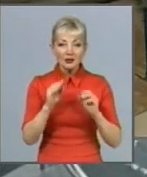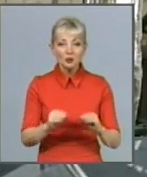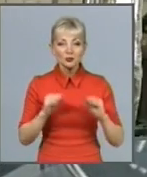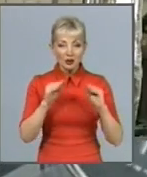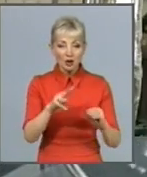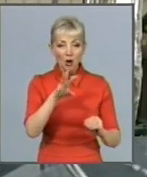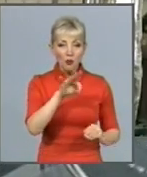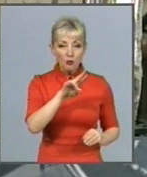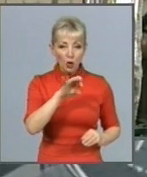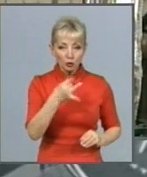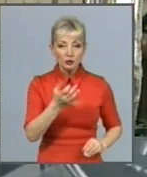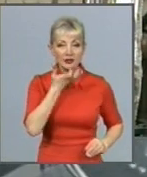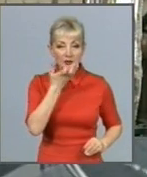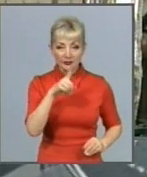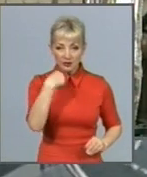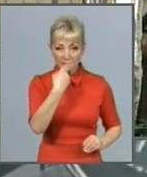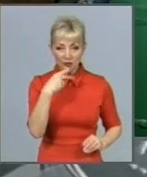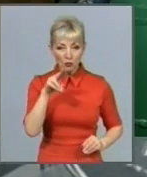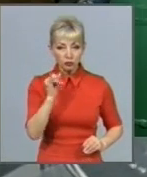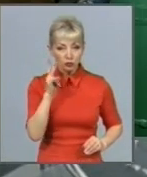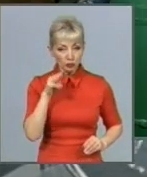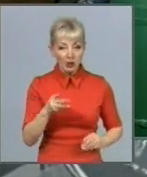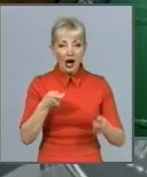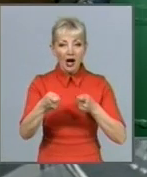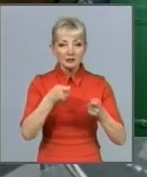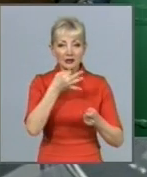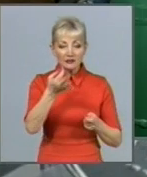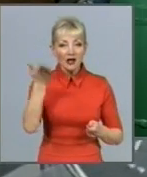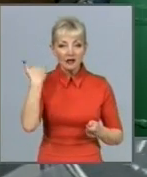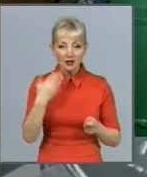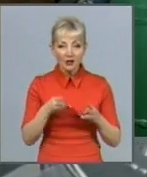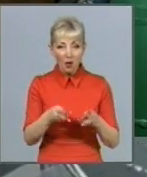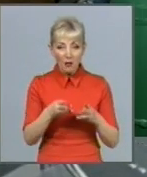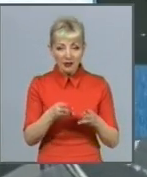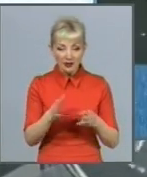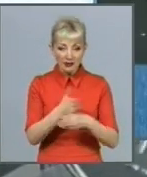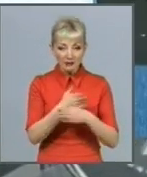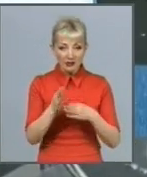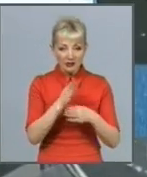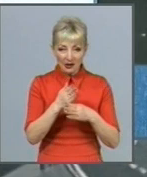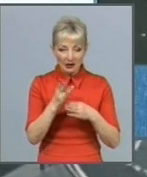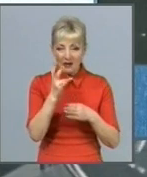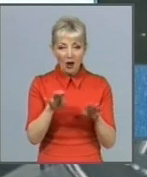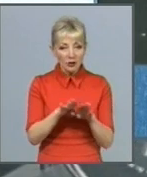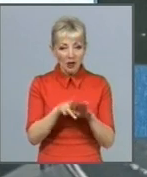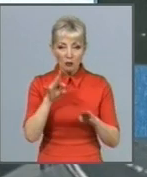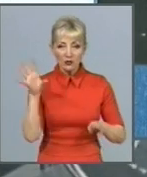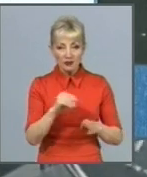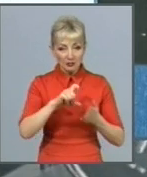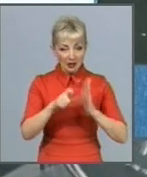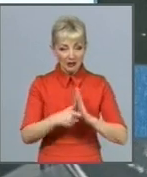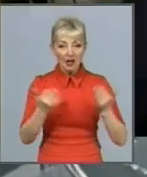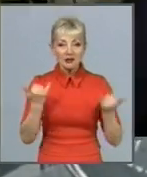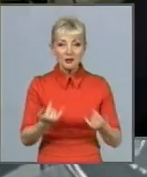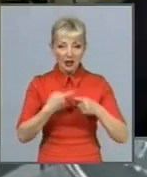індивідуальний пункт. В адміністрації кажуть, раніше опалення розподілялося нерівномірно по всім класам. Але тепер ця проблема зійшла